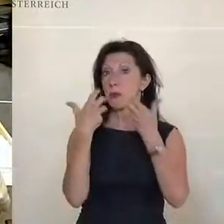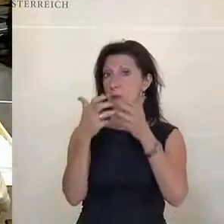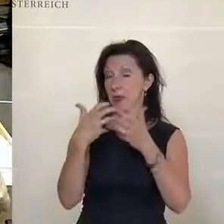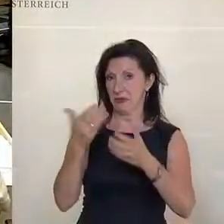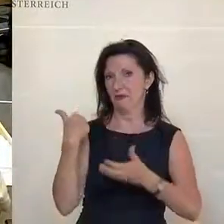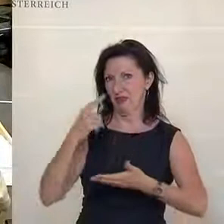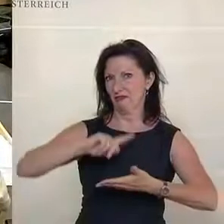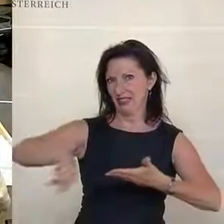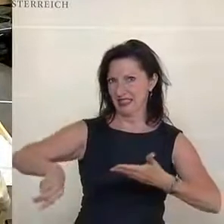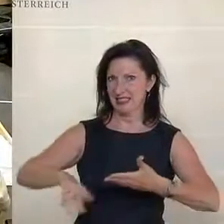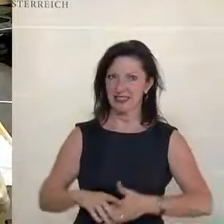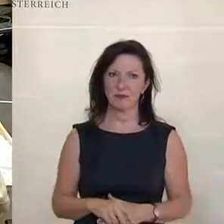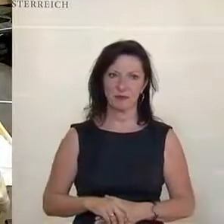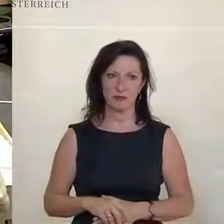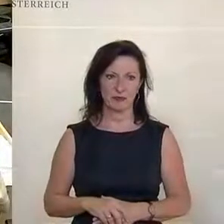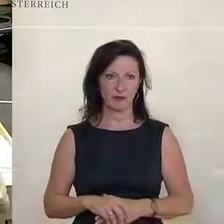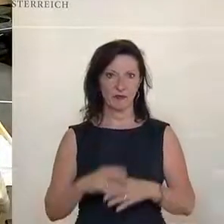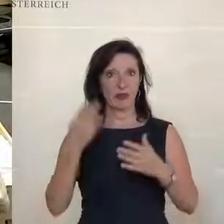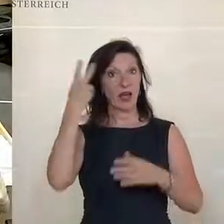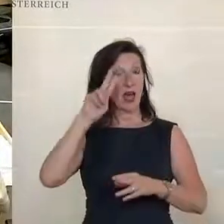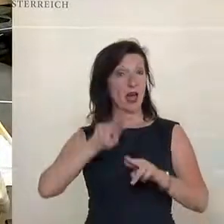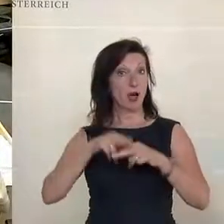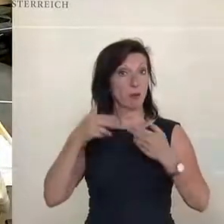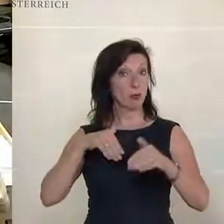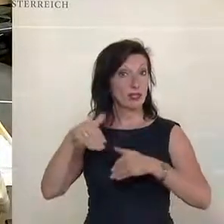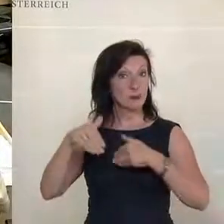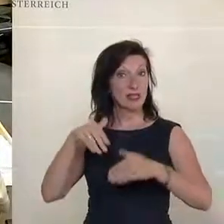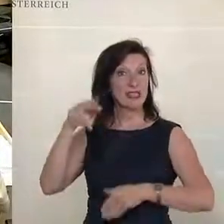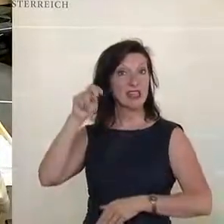verzichtet. Ich begrüße den Herrn Bundesminister Karl Nehammer im Hohen Haus.